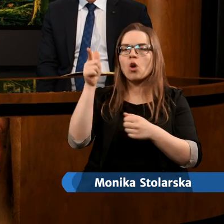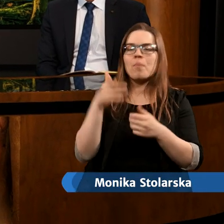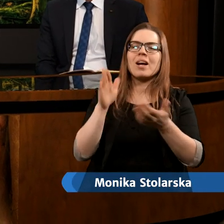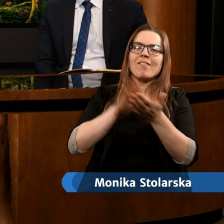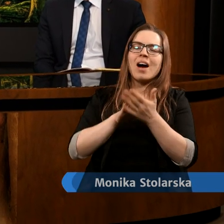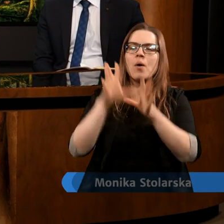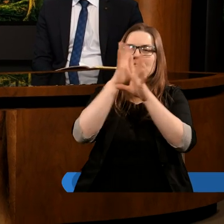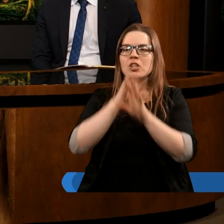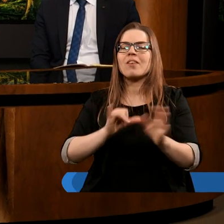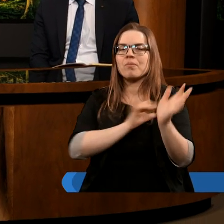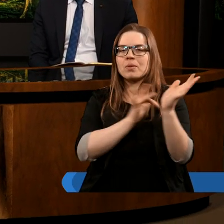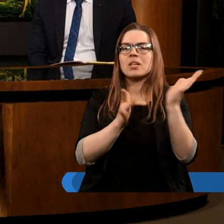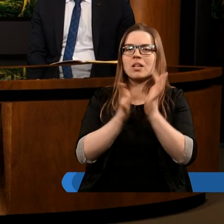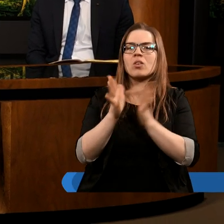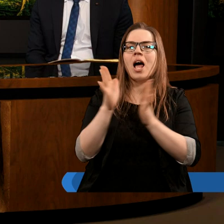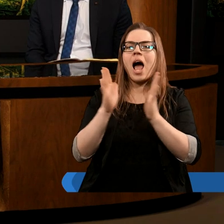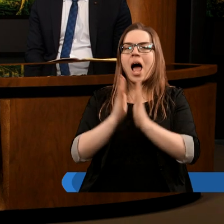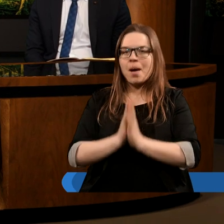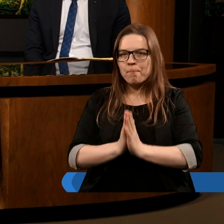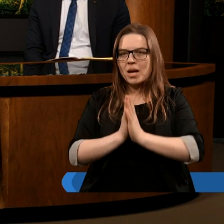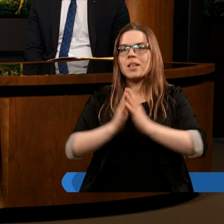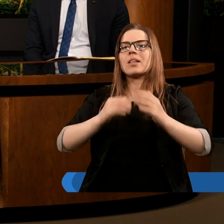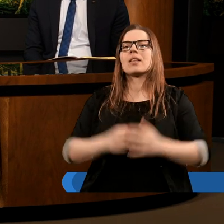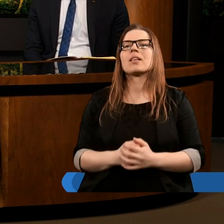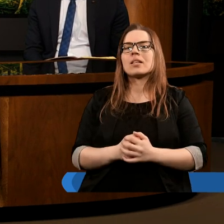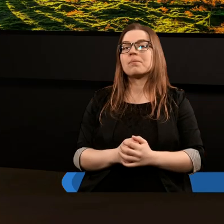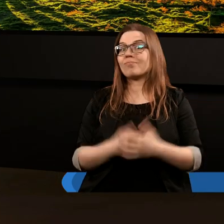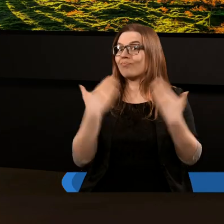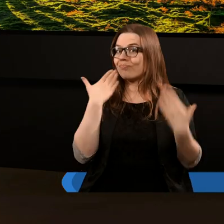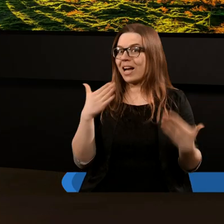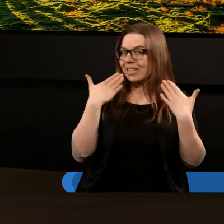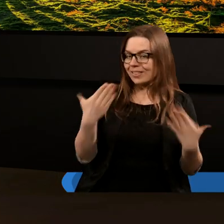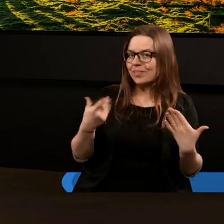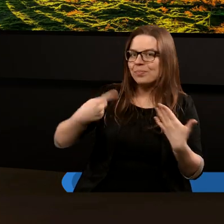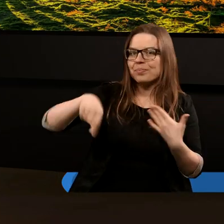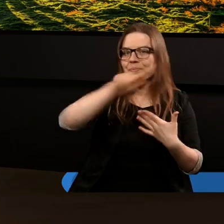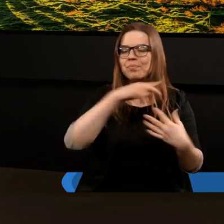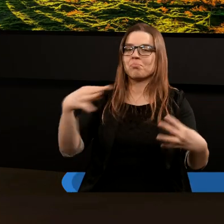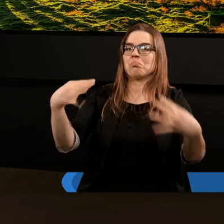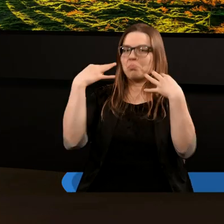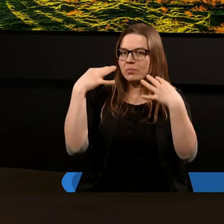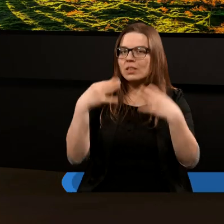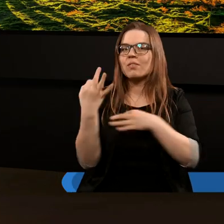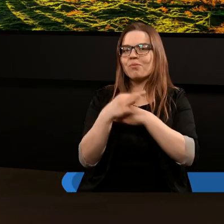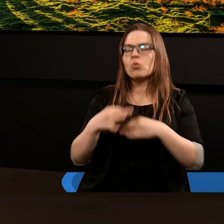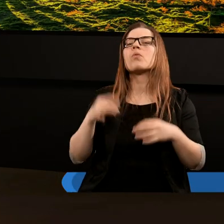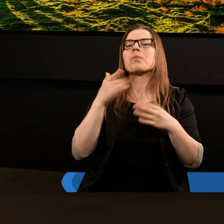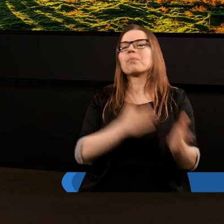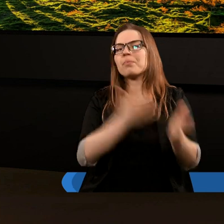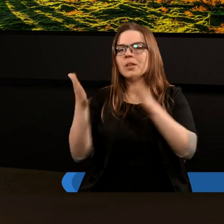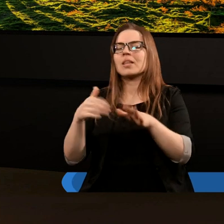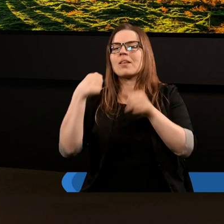niech będzie chwała i cześć w imieniu Jezusa. Amen. Amen. Bardzo dziękuję Wam za udział w naszym wspólnym studium.